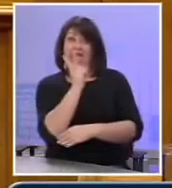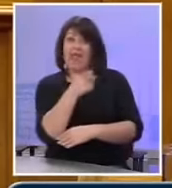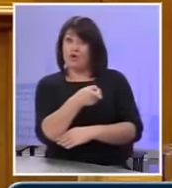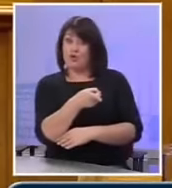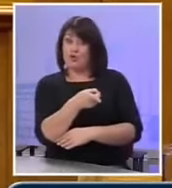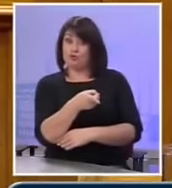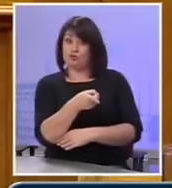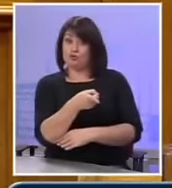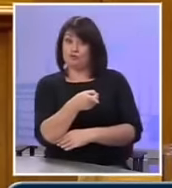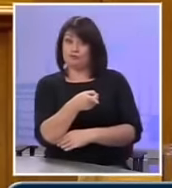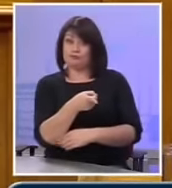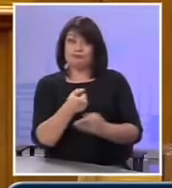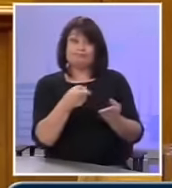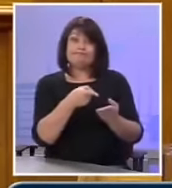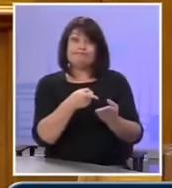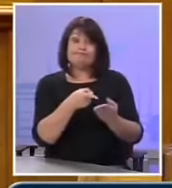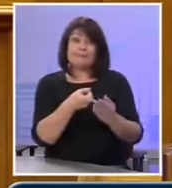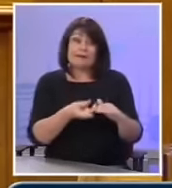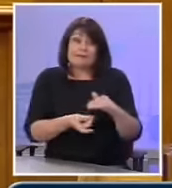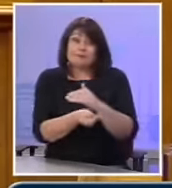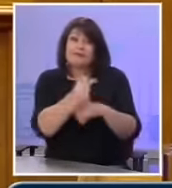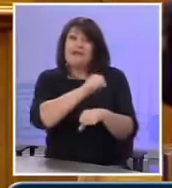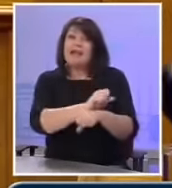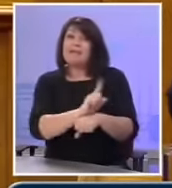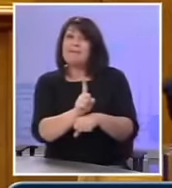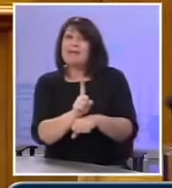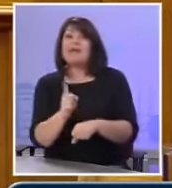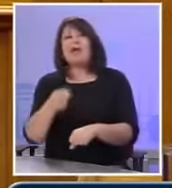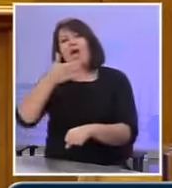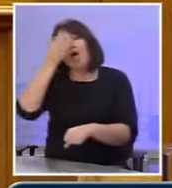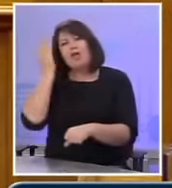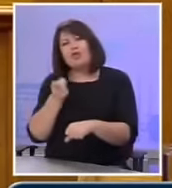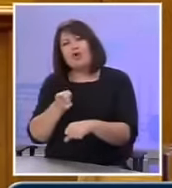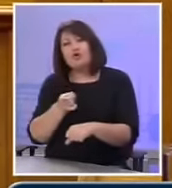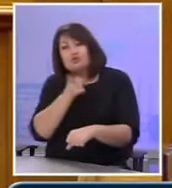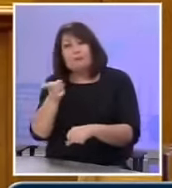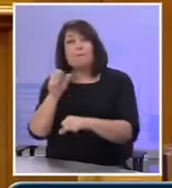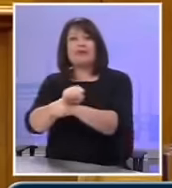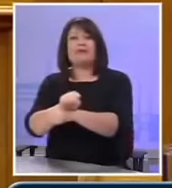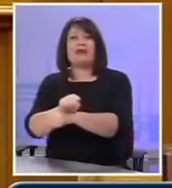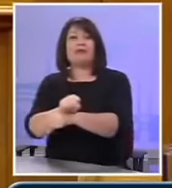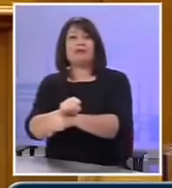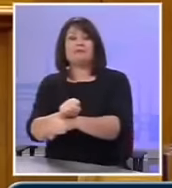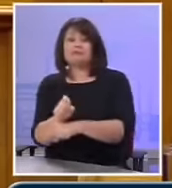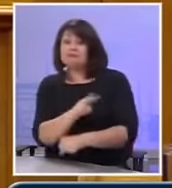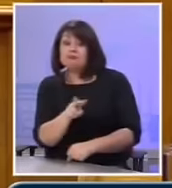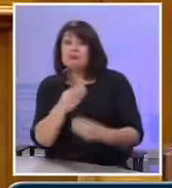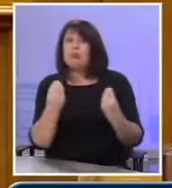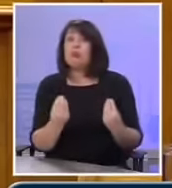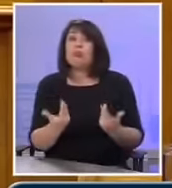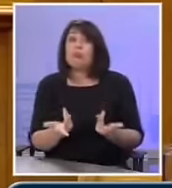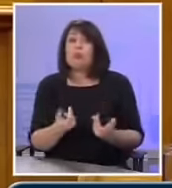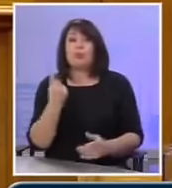ξεφύγει από τη φυλακή ή ένας αθώος να μπει στη φυλακή συνήθως η